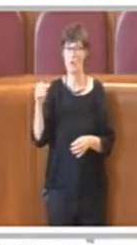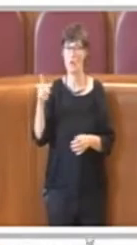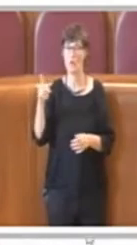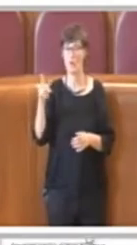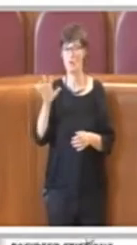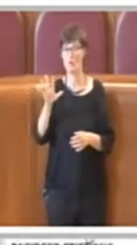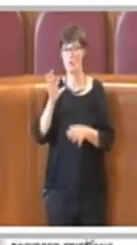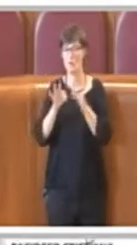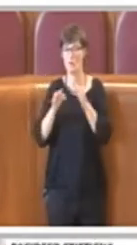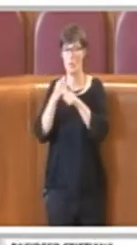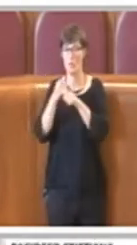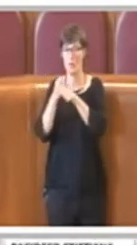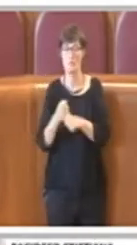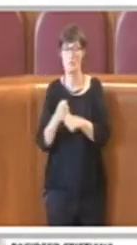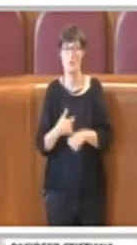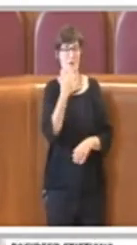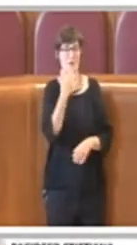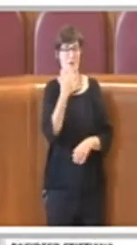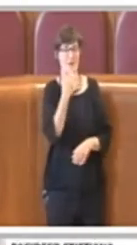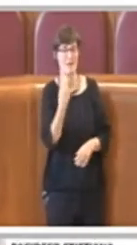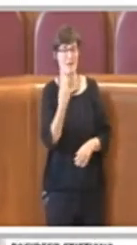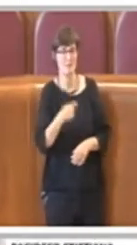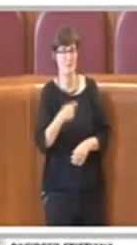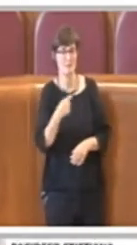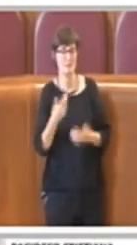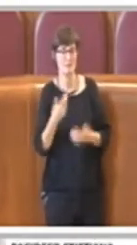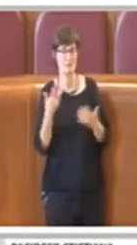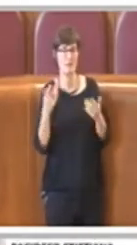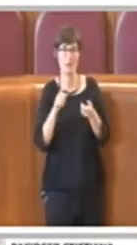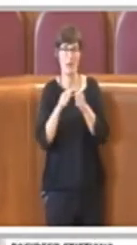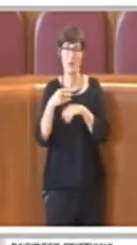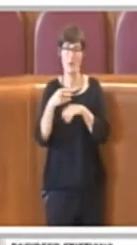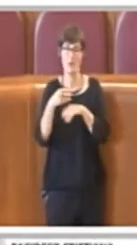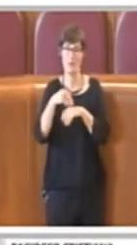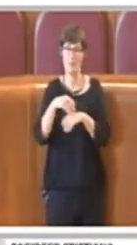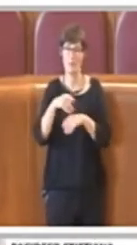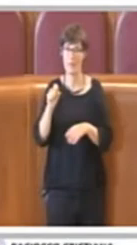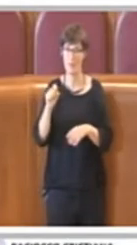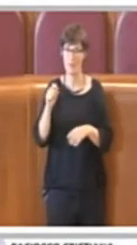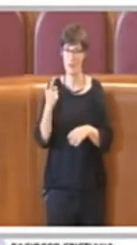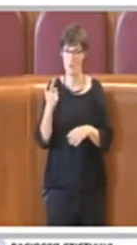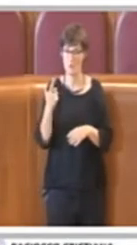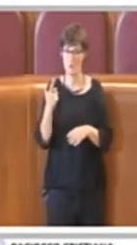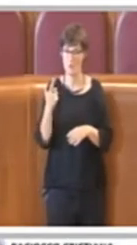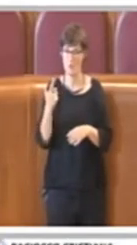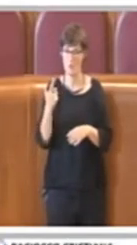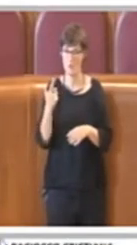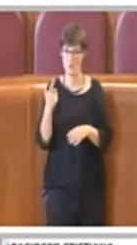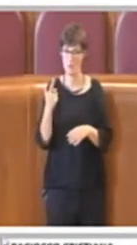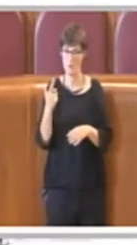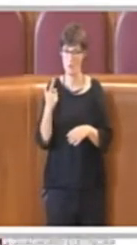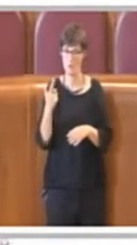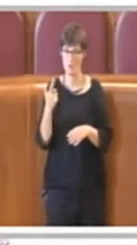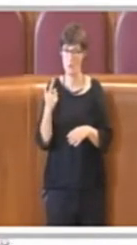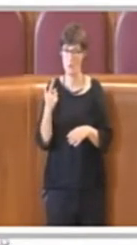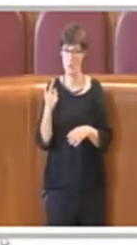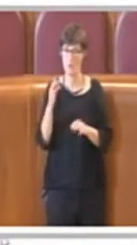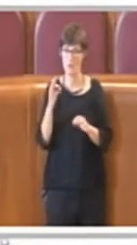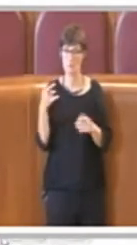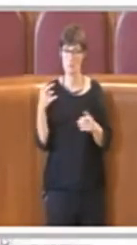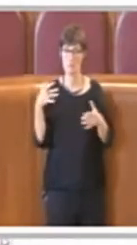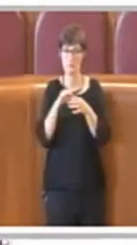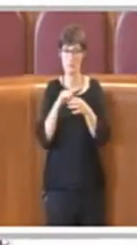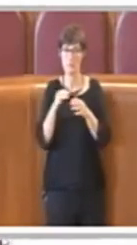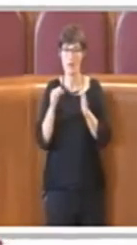Grazie Presidente. L'emendamento 12 riguarda l'articolo delle